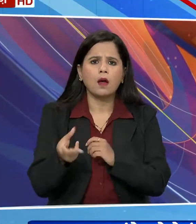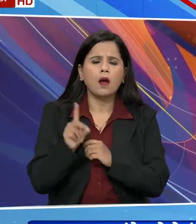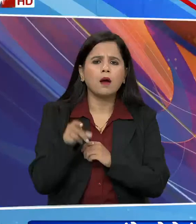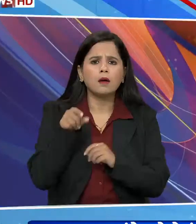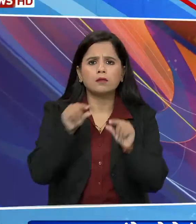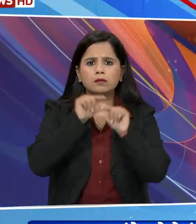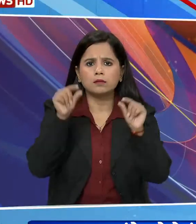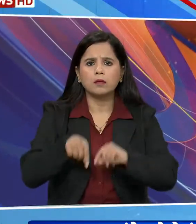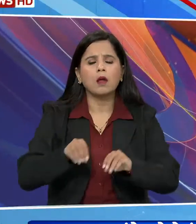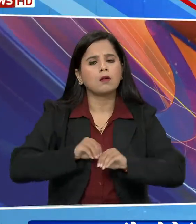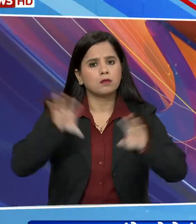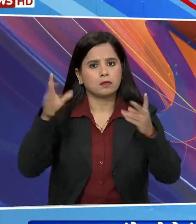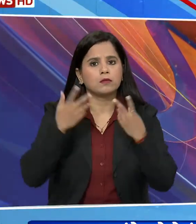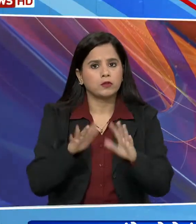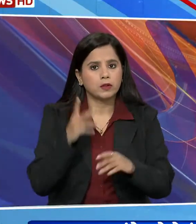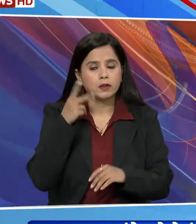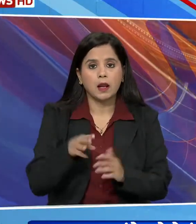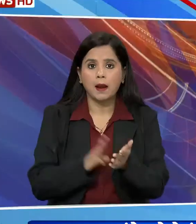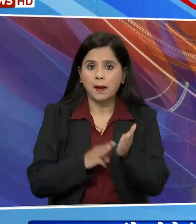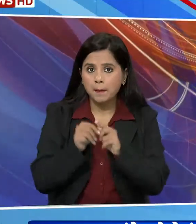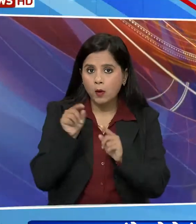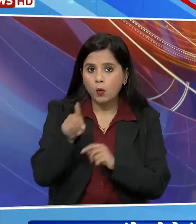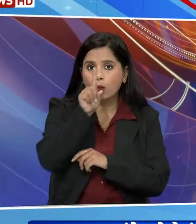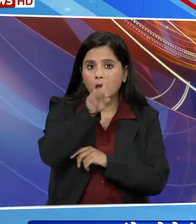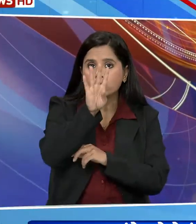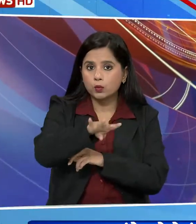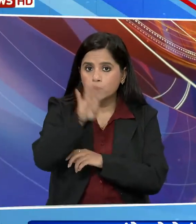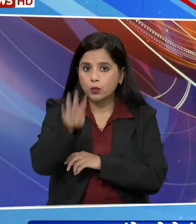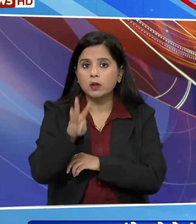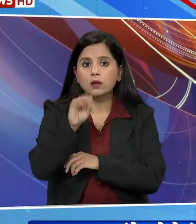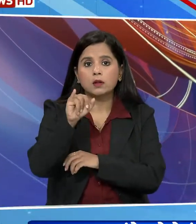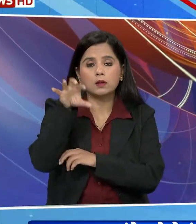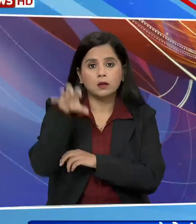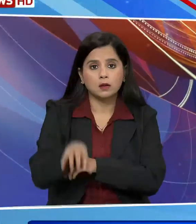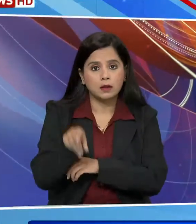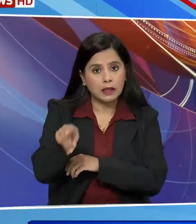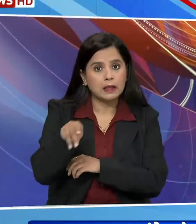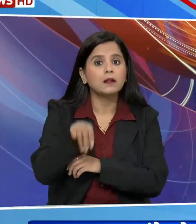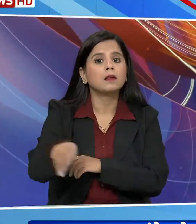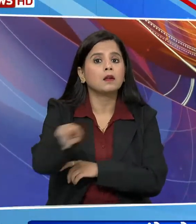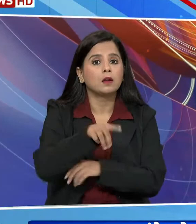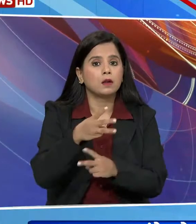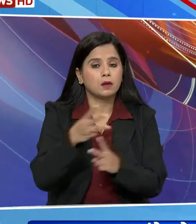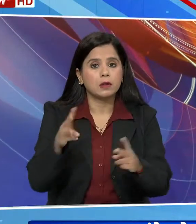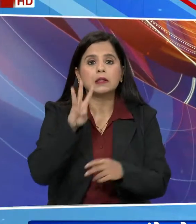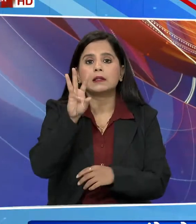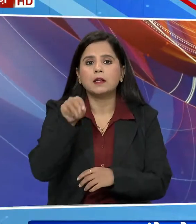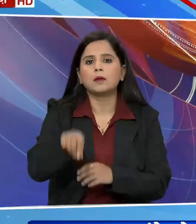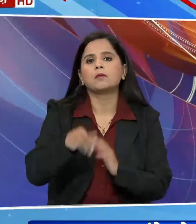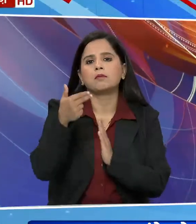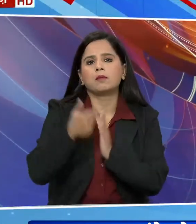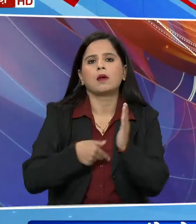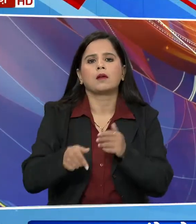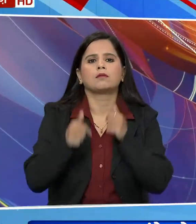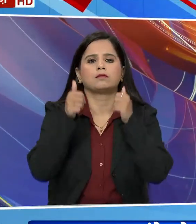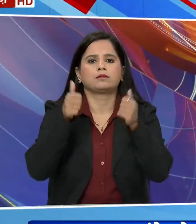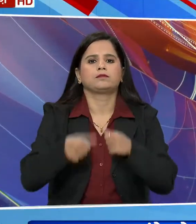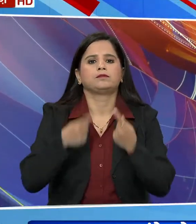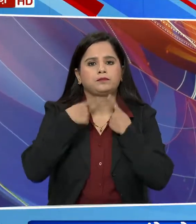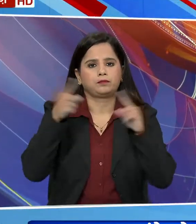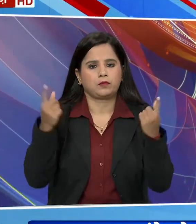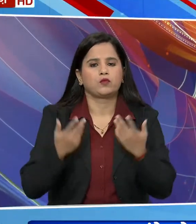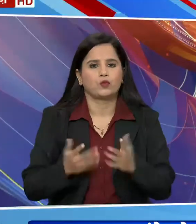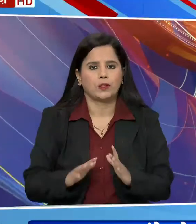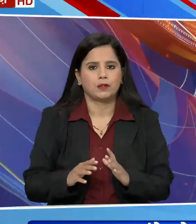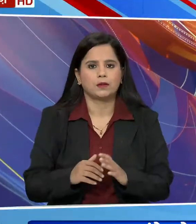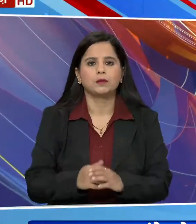सूची जारी कर दी मद्यपदेश 344-36 कड के लिए 30 उमीदवारों की सूची जारी की गई